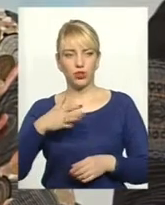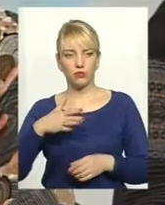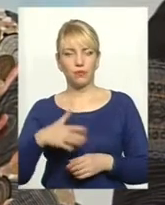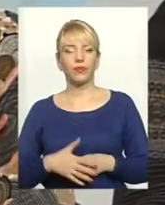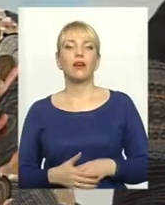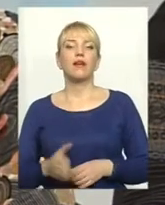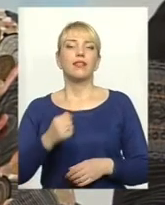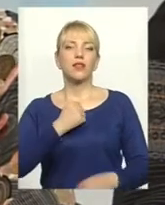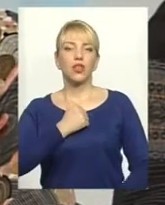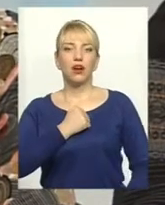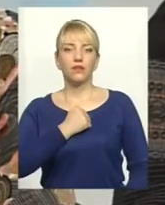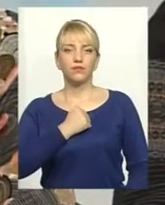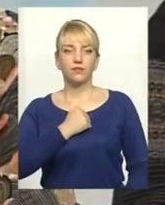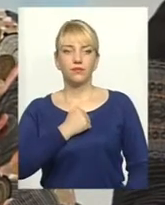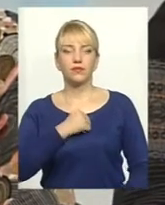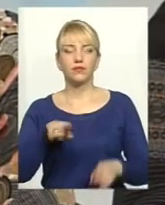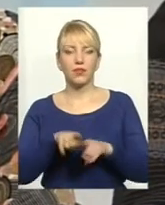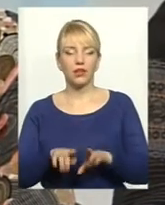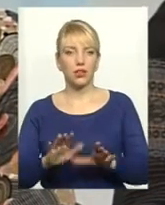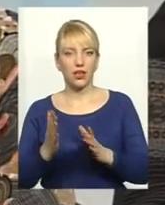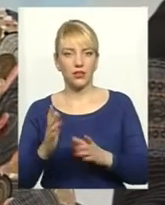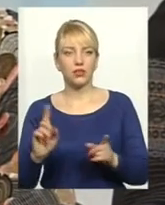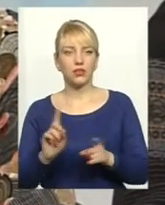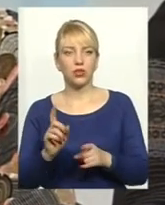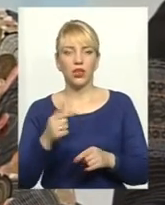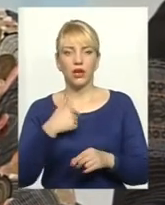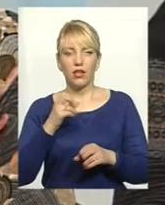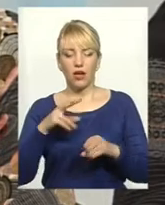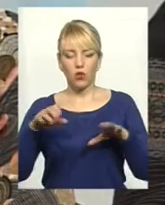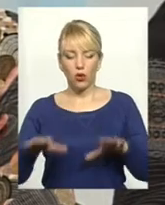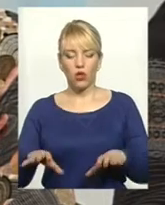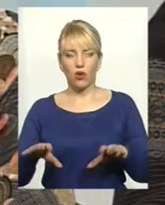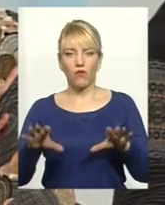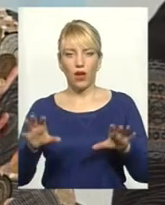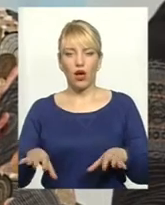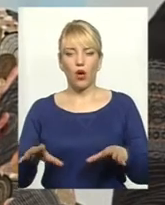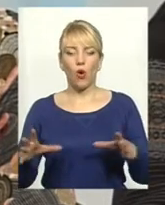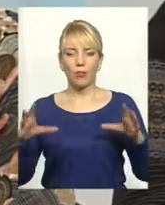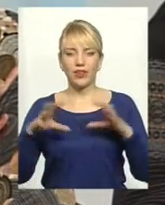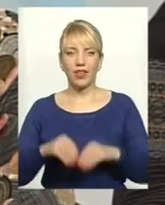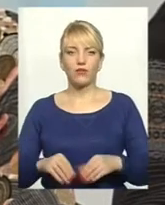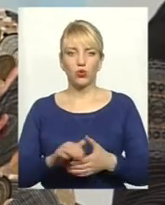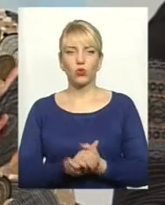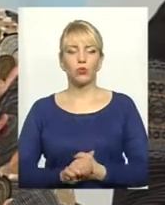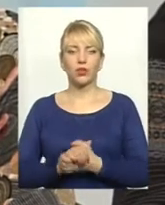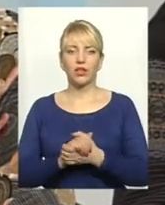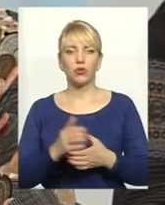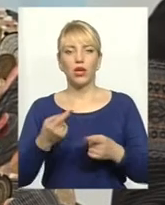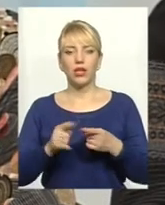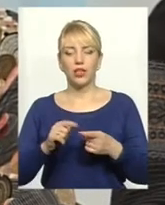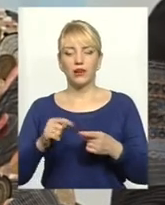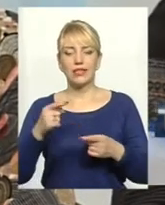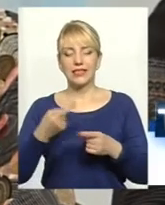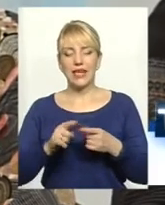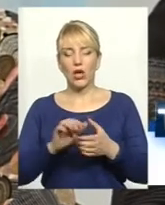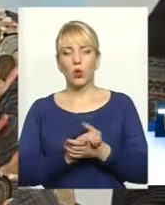На жаль, так стається. Я, як голова об'єднавчого комітету, аграрію, взагалі, цей комітет появився півроку